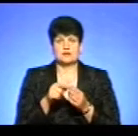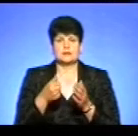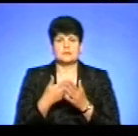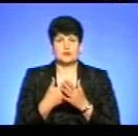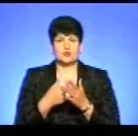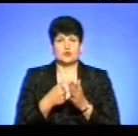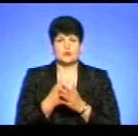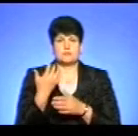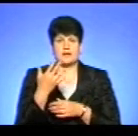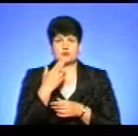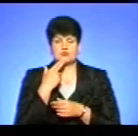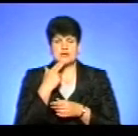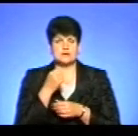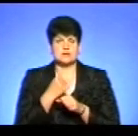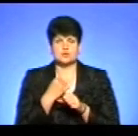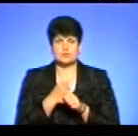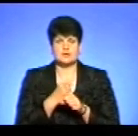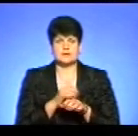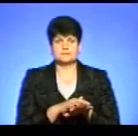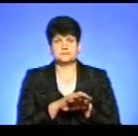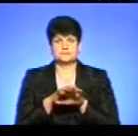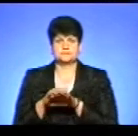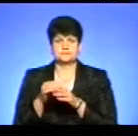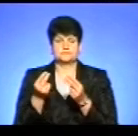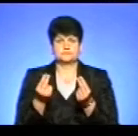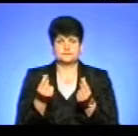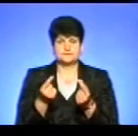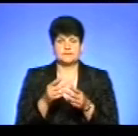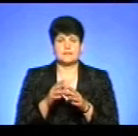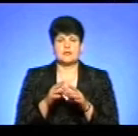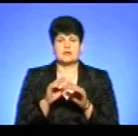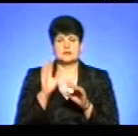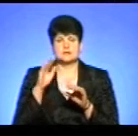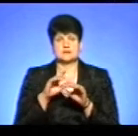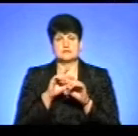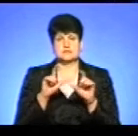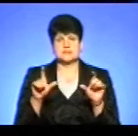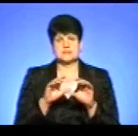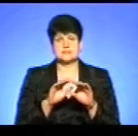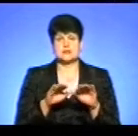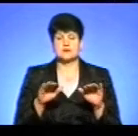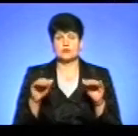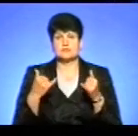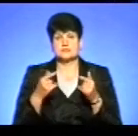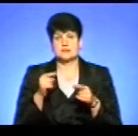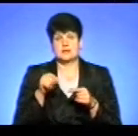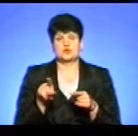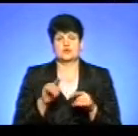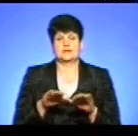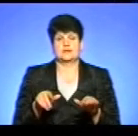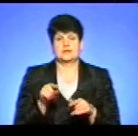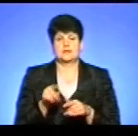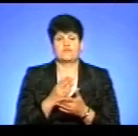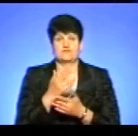5 червня не провели розрахунок з закладом дошкільної освіти за перебування дітей за